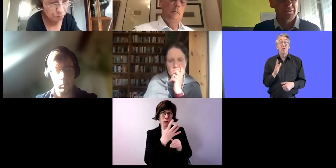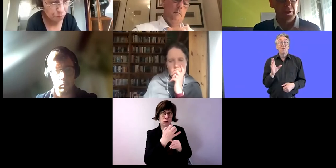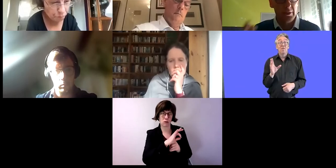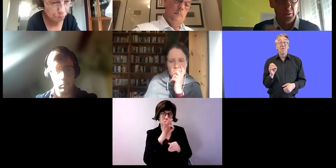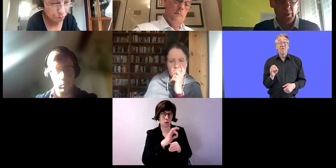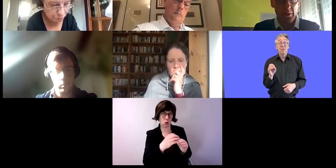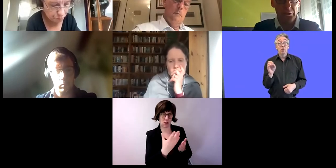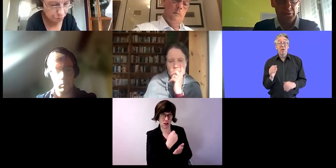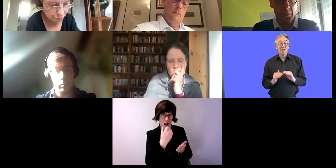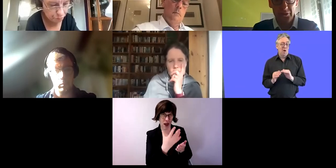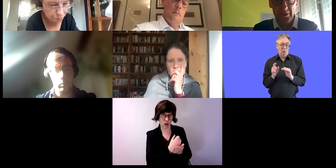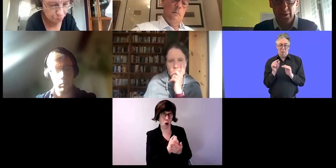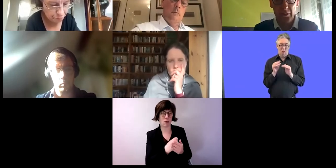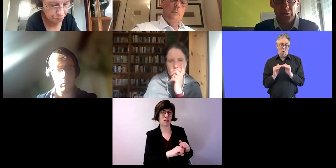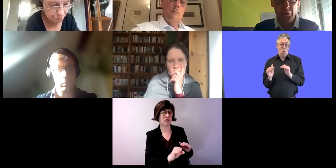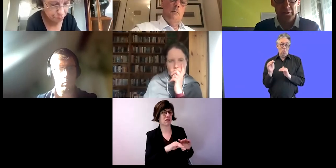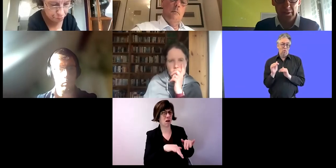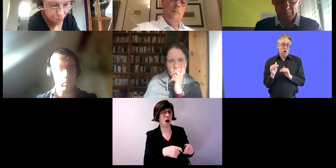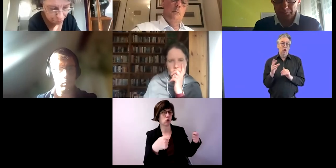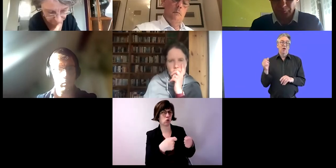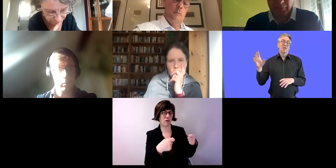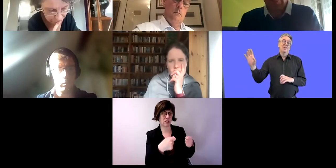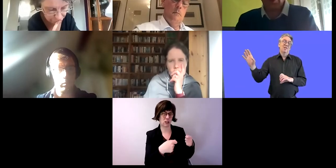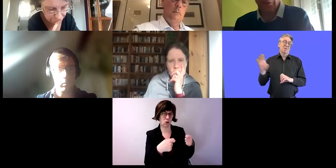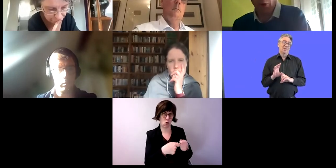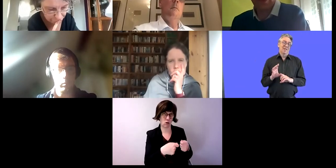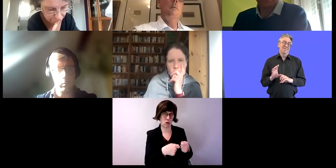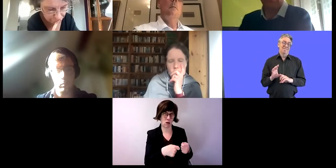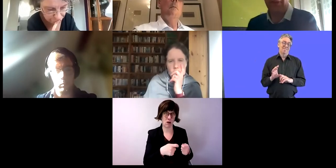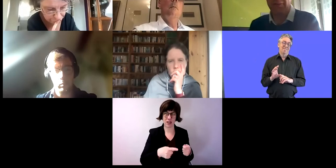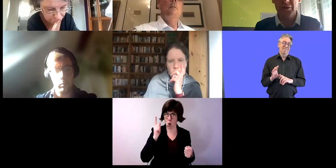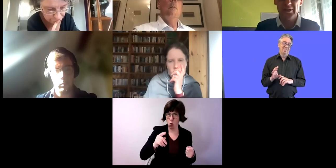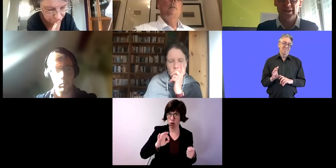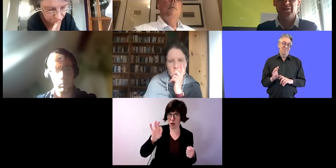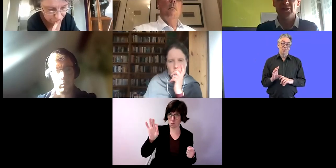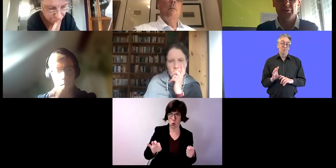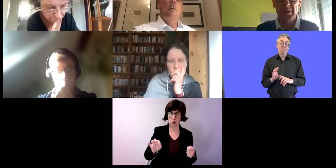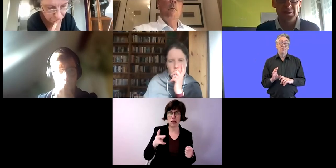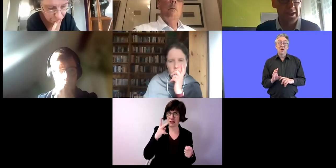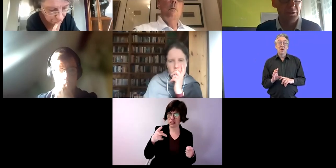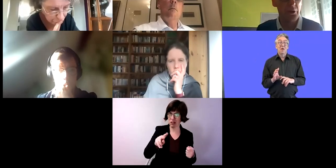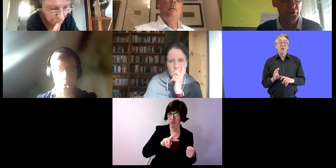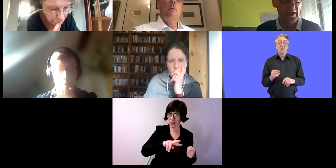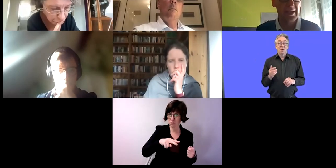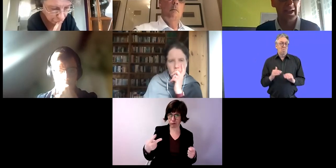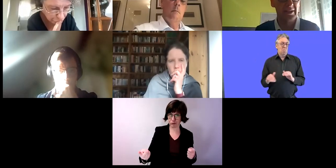kommt aber von Subventionen. Wenn Sie 100 Prozent jetzt also Umsatz